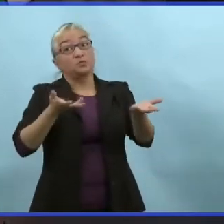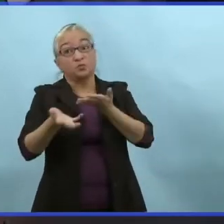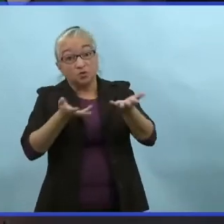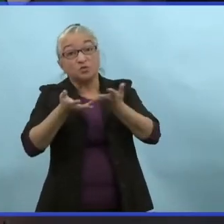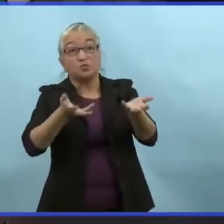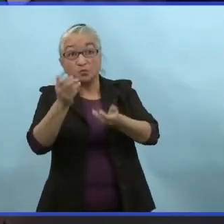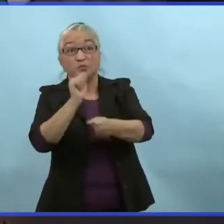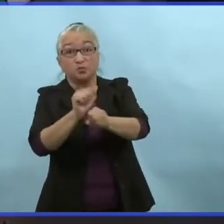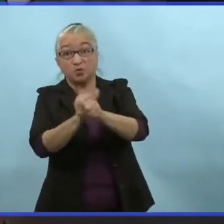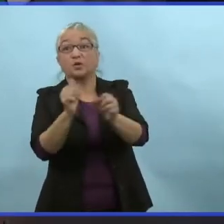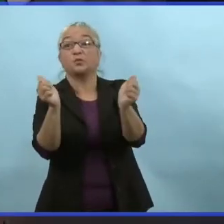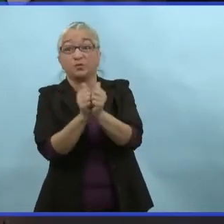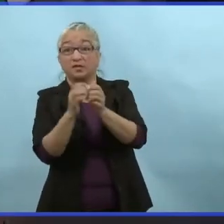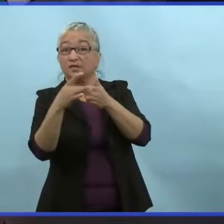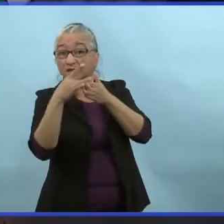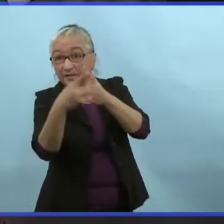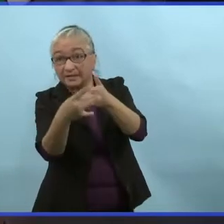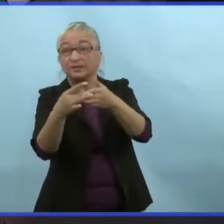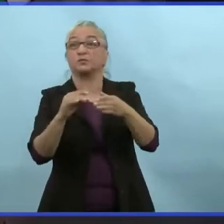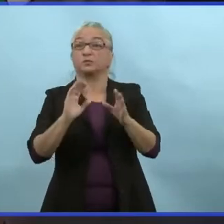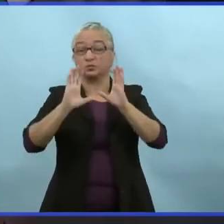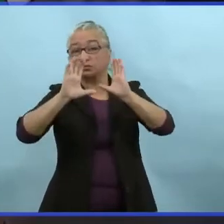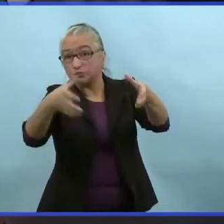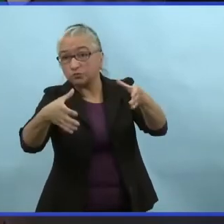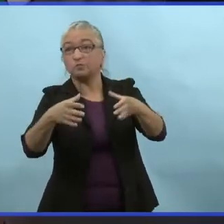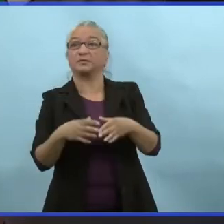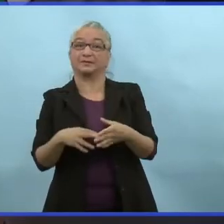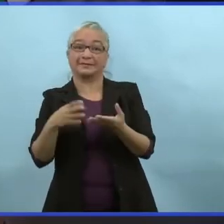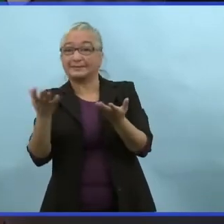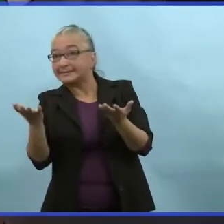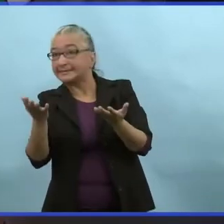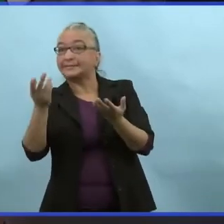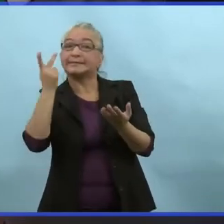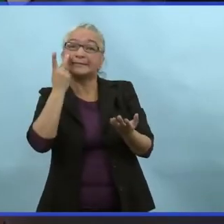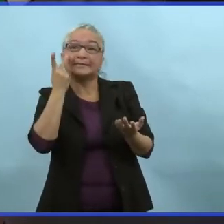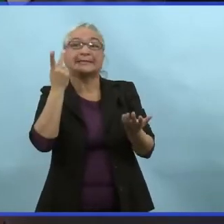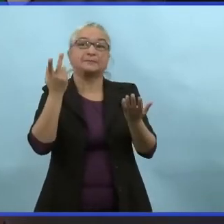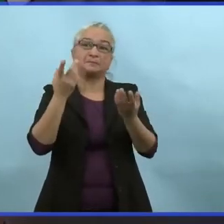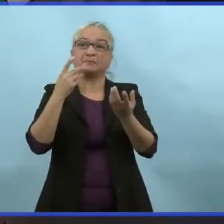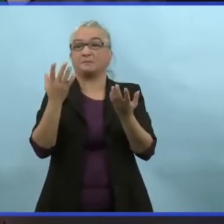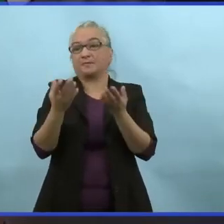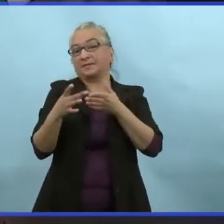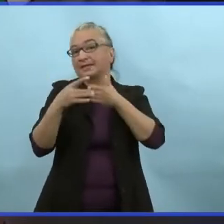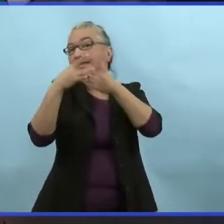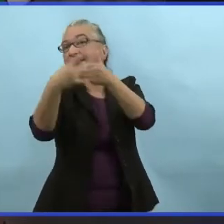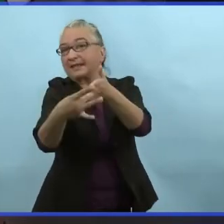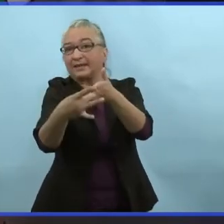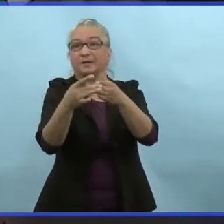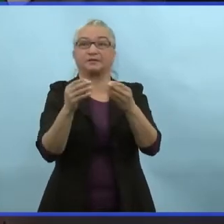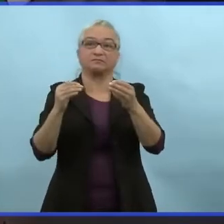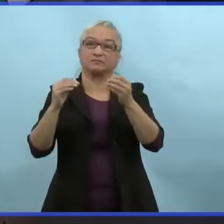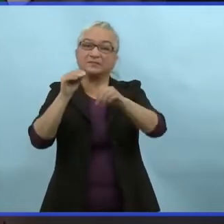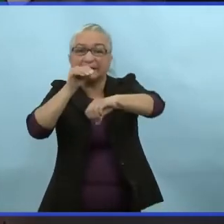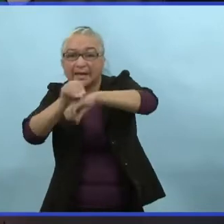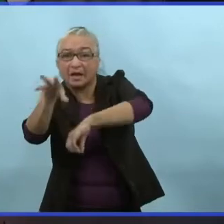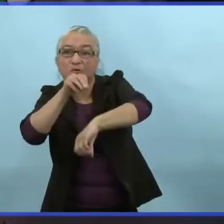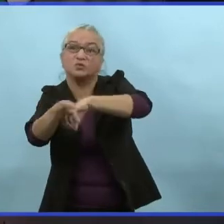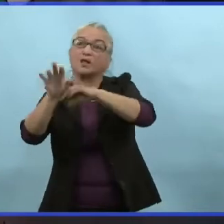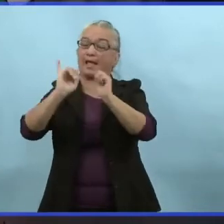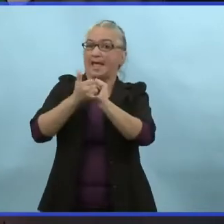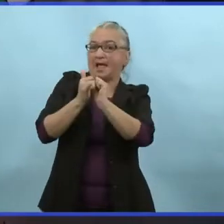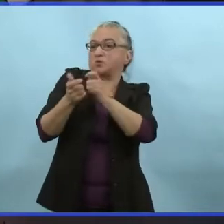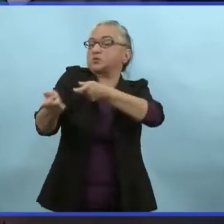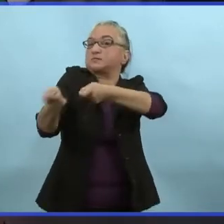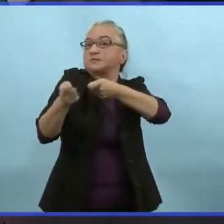de travailler avec eux d'autres communautés pour essayer d'imposer d'autres restrictions ou même fournir des lignes